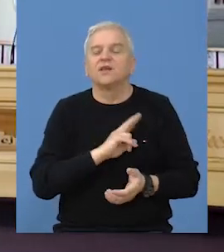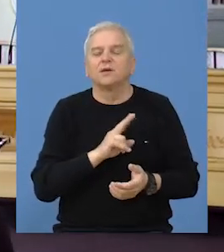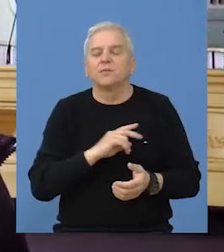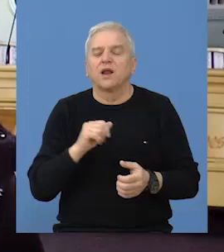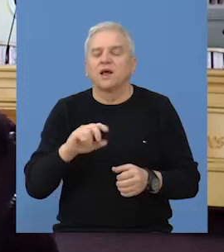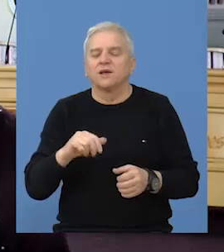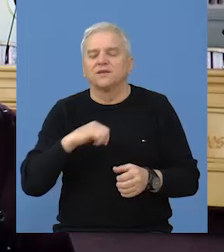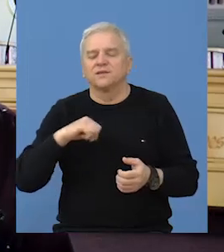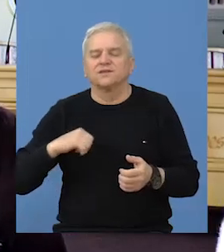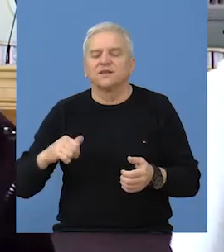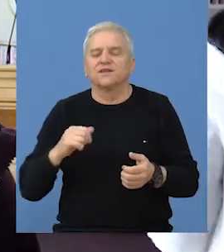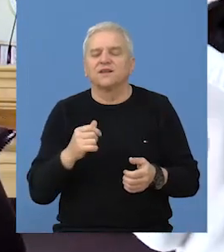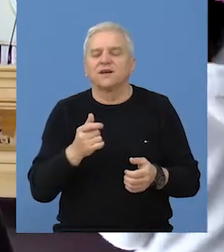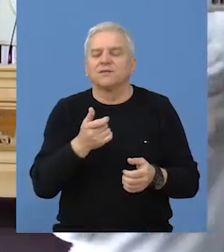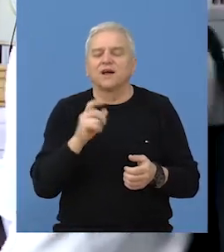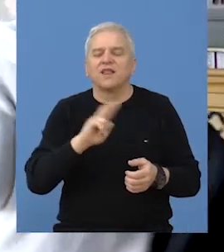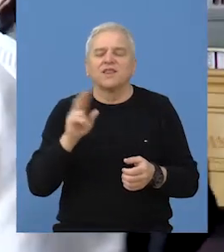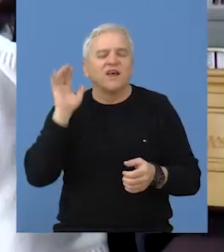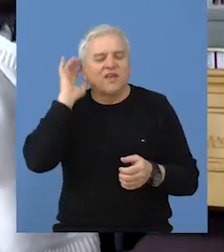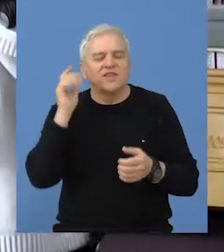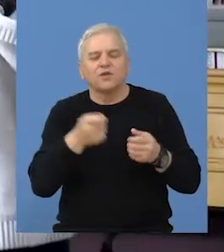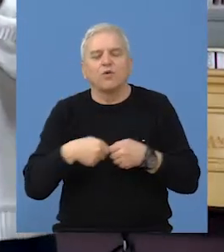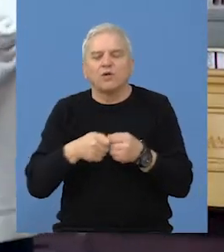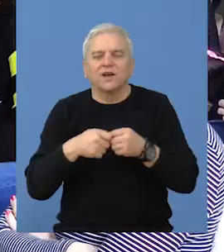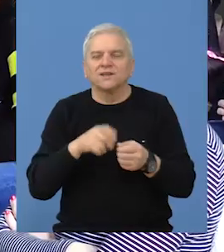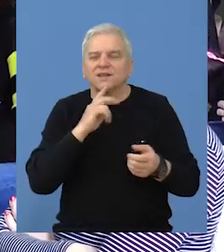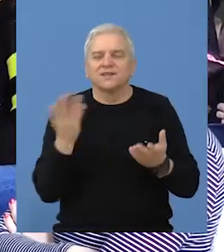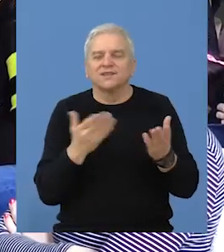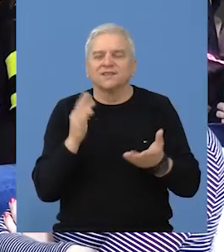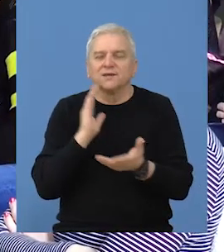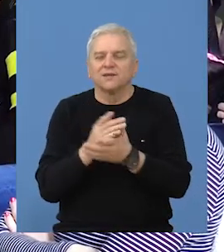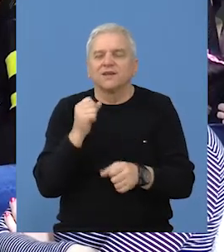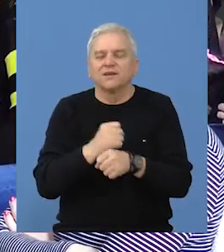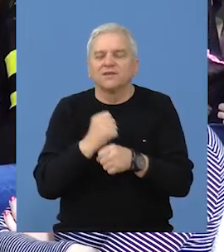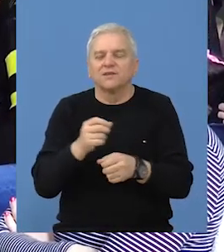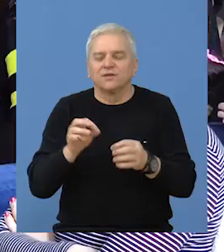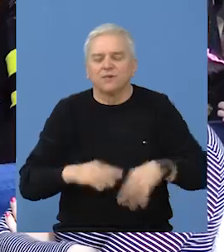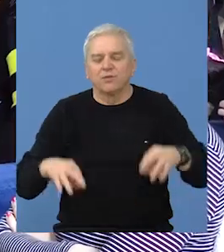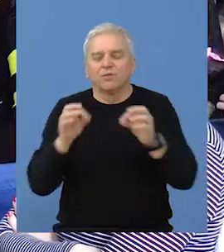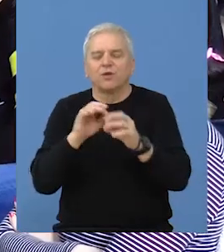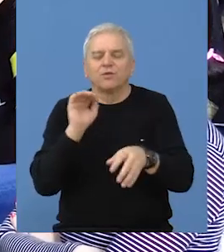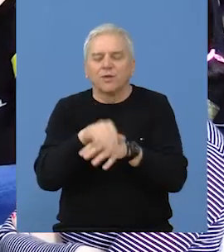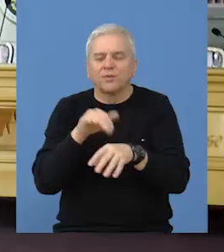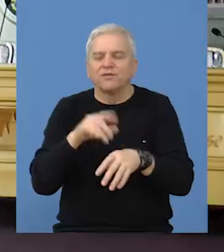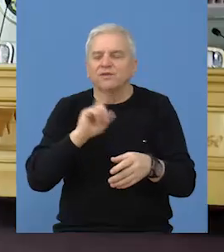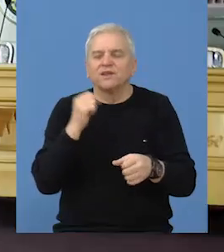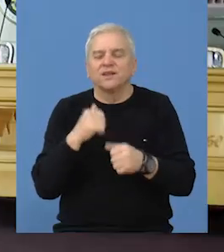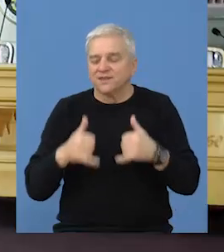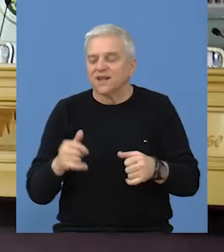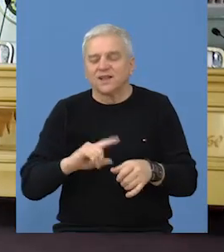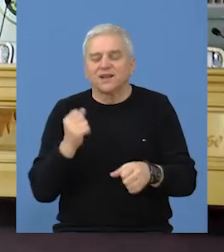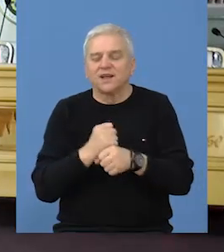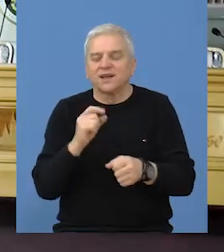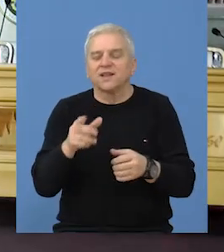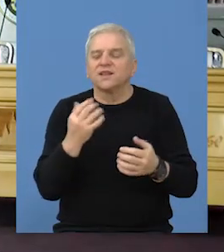Imala sam i civilnu organizaciju, nevladinu organizaciju gde sam radila po projektima. Ja se ne